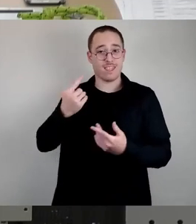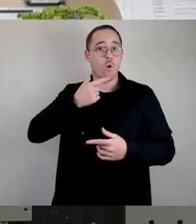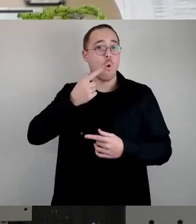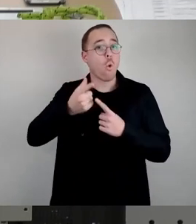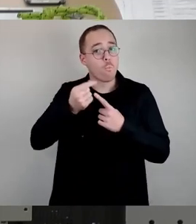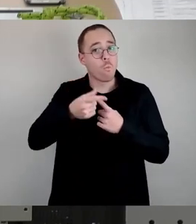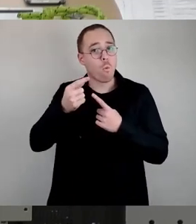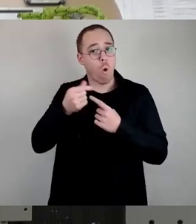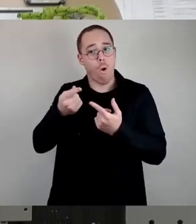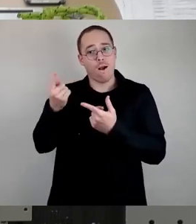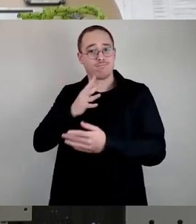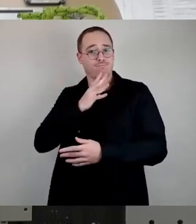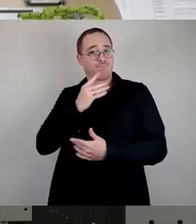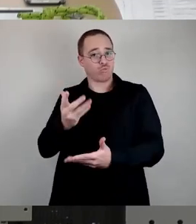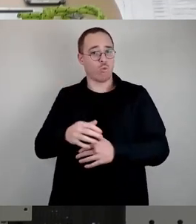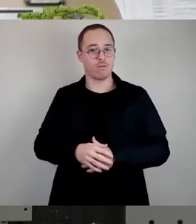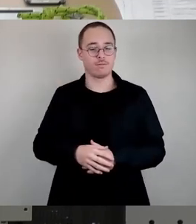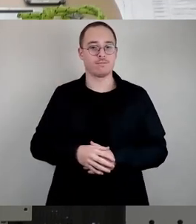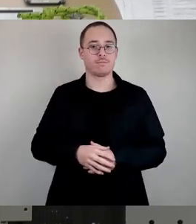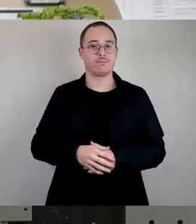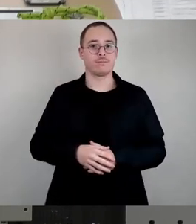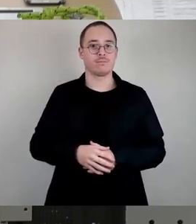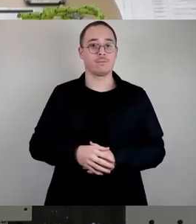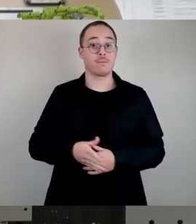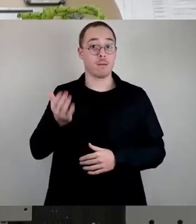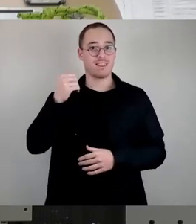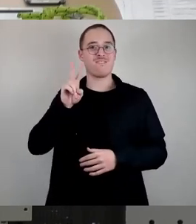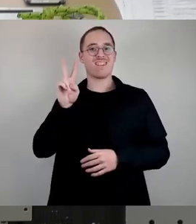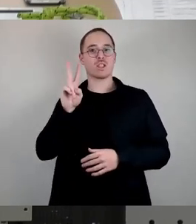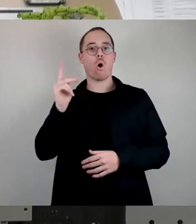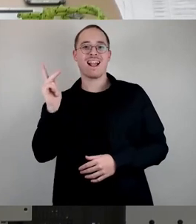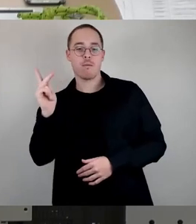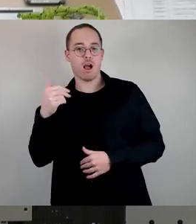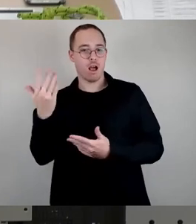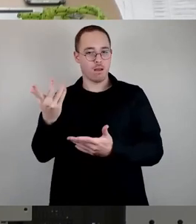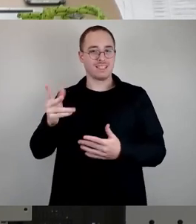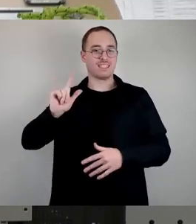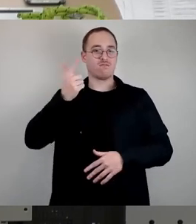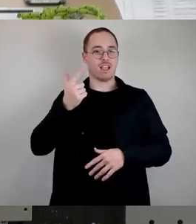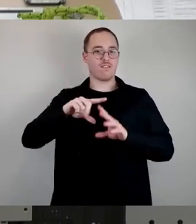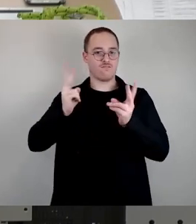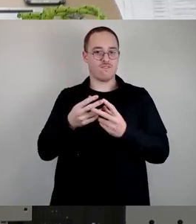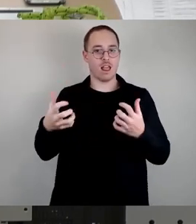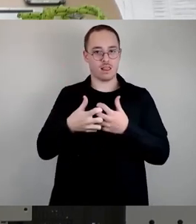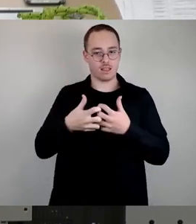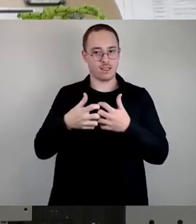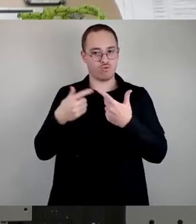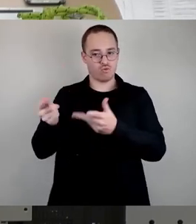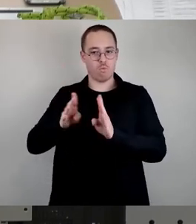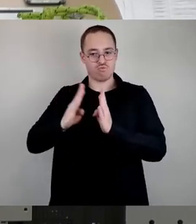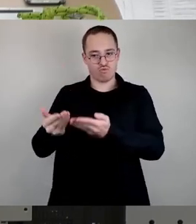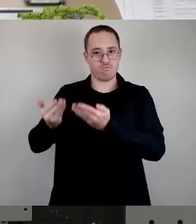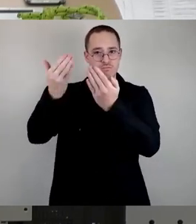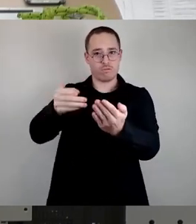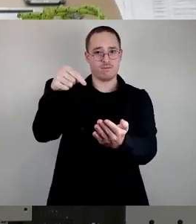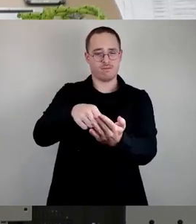Dresdner Viktor Klemperer legte nach dem Zweiten Weltkrieg ein Buch vor, das Ihnen zum Allers Dresdenen bekannt sein dürfte, Lingua